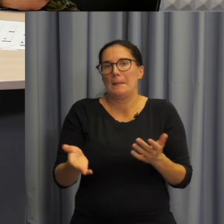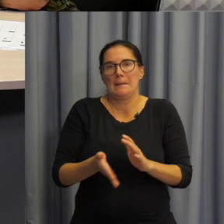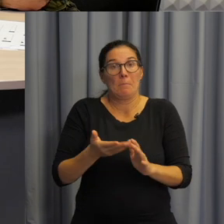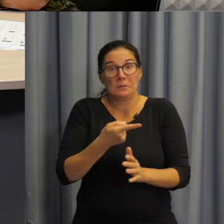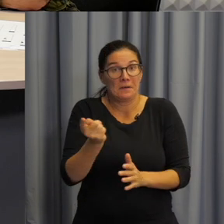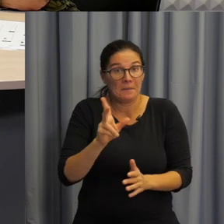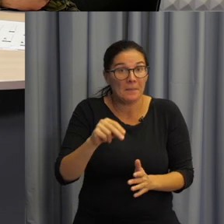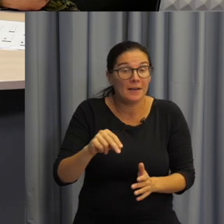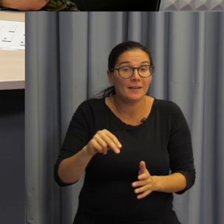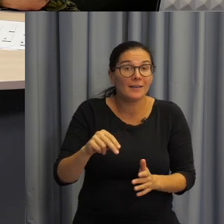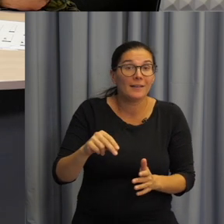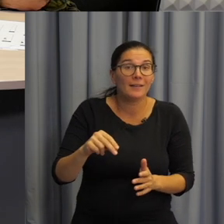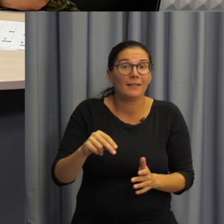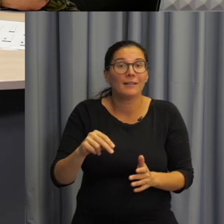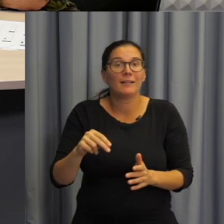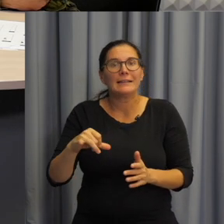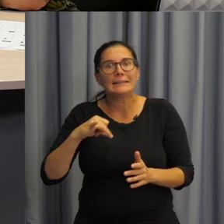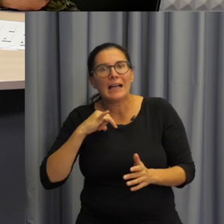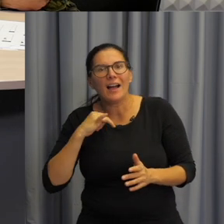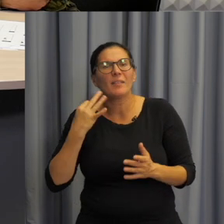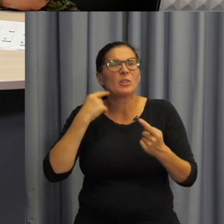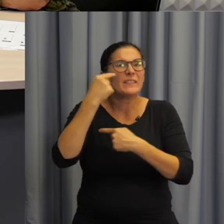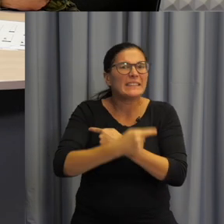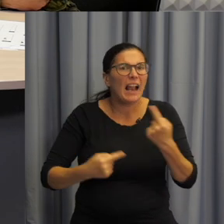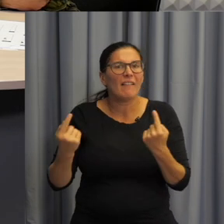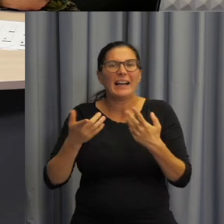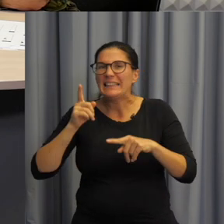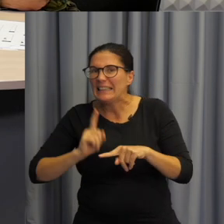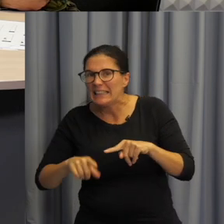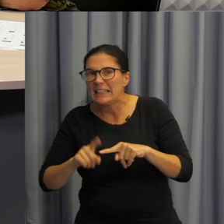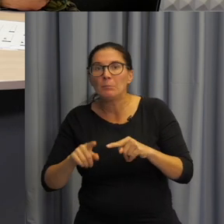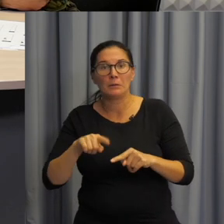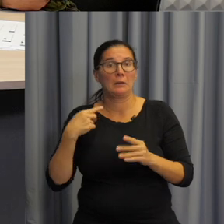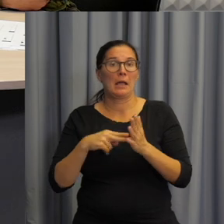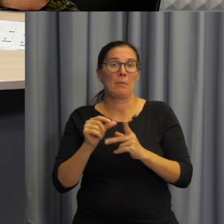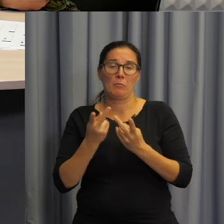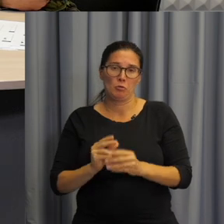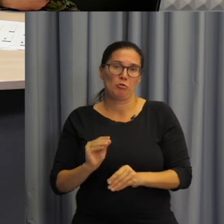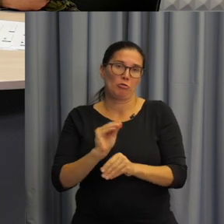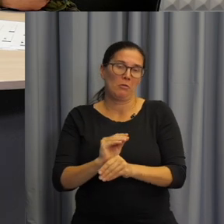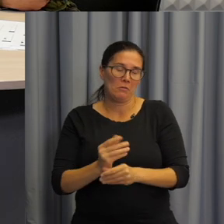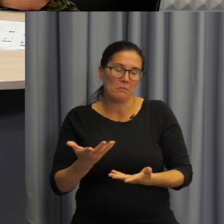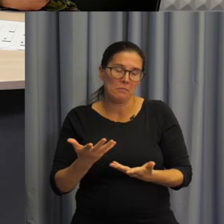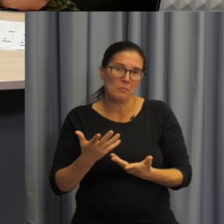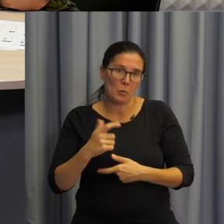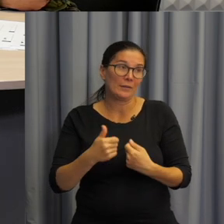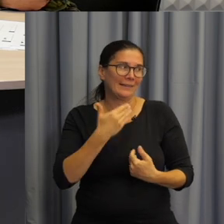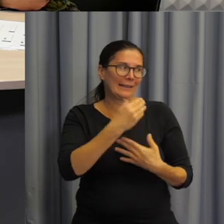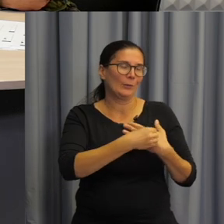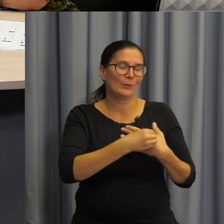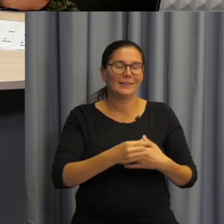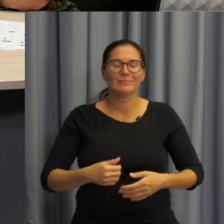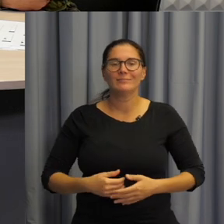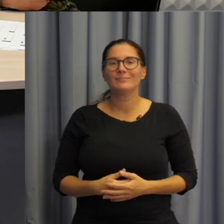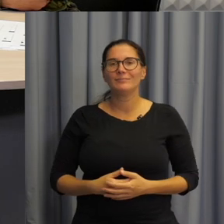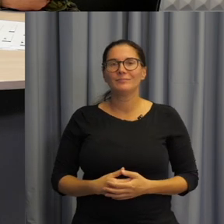období, to znamená i to, jestli vám nějaký způsob vzdělávání chybí a NPI ČD by vám ho mohl poskytnout.